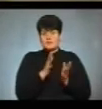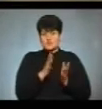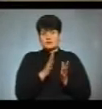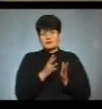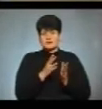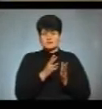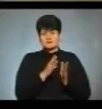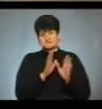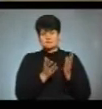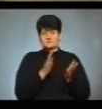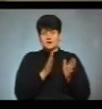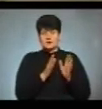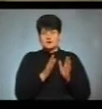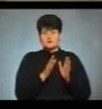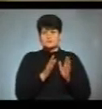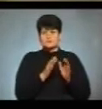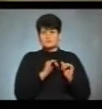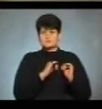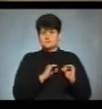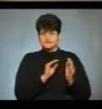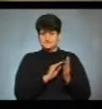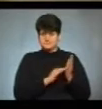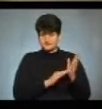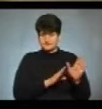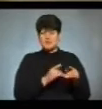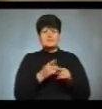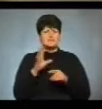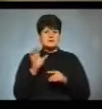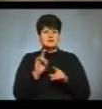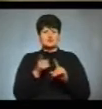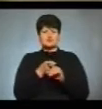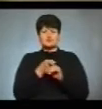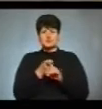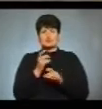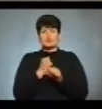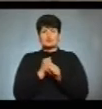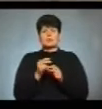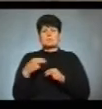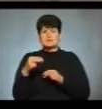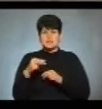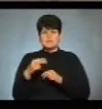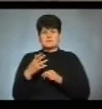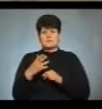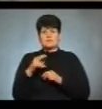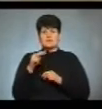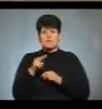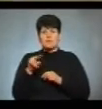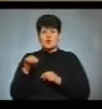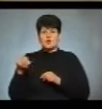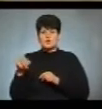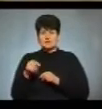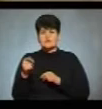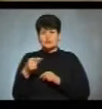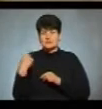поміркованого характеру. Це все, що стосується безпосередньо функції президента. Петро Порошенко, він в Тернопільській,